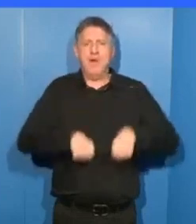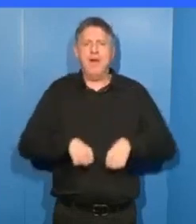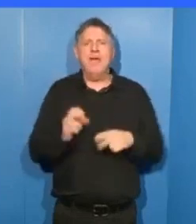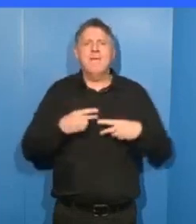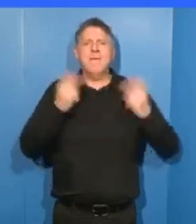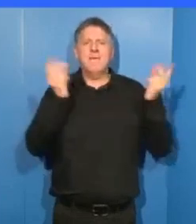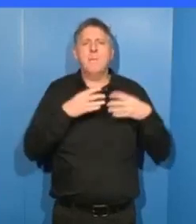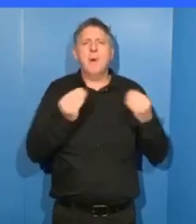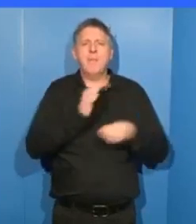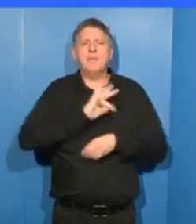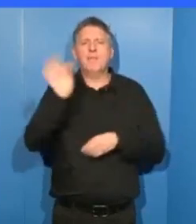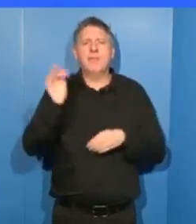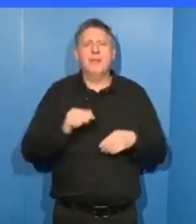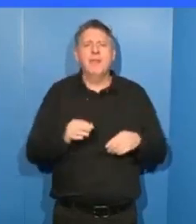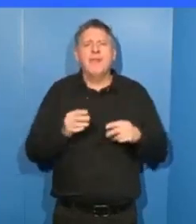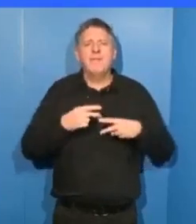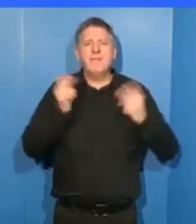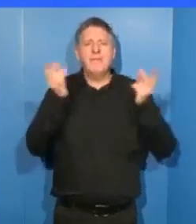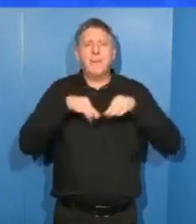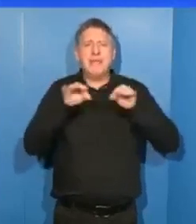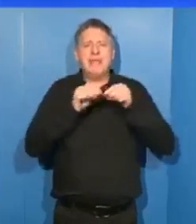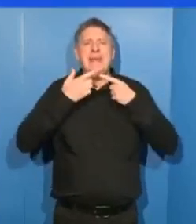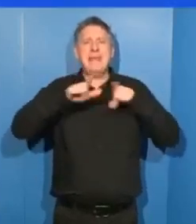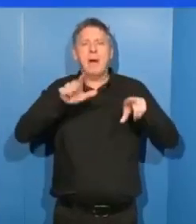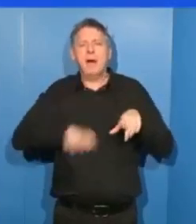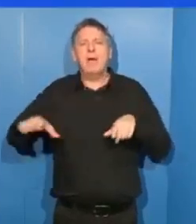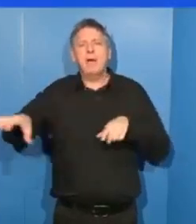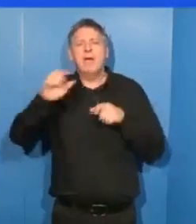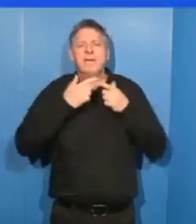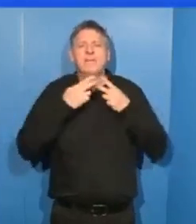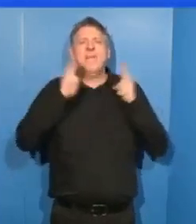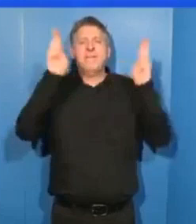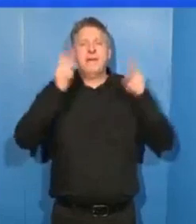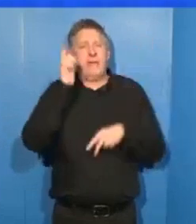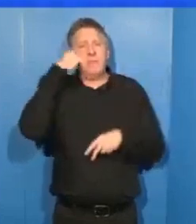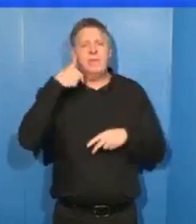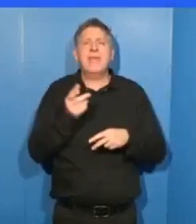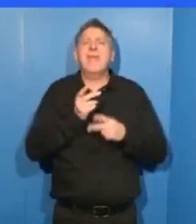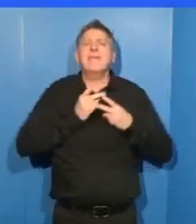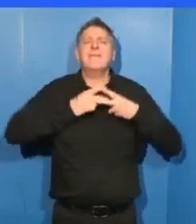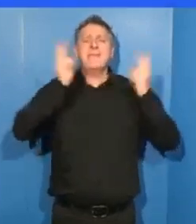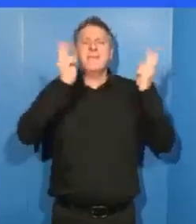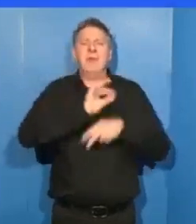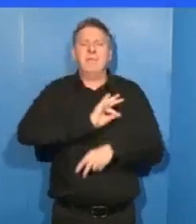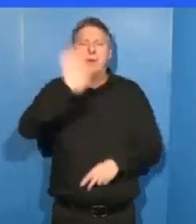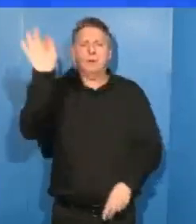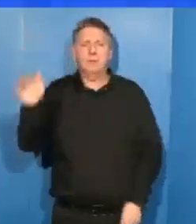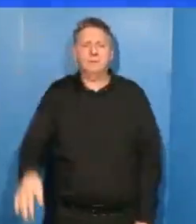le peuple français. Vive les nations libres. Vive la République et vive la France. Donc,